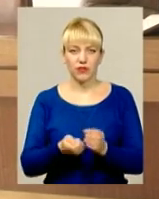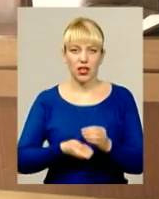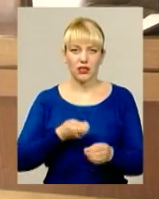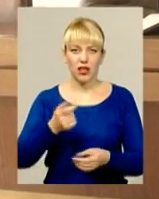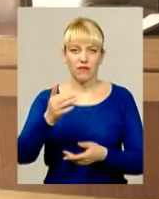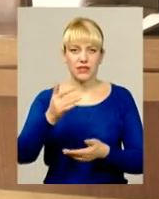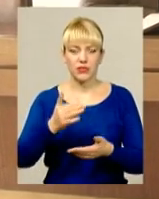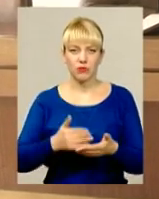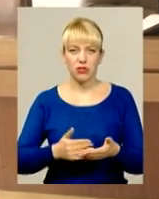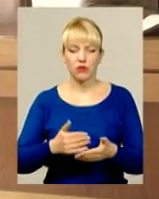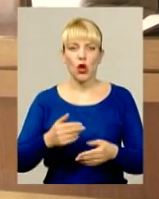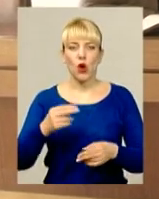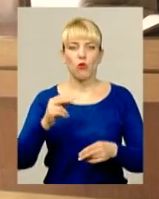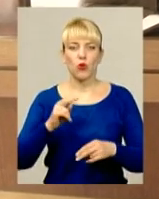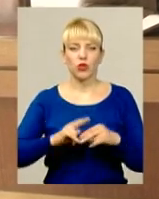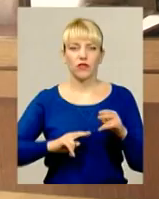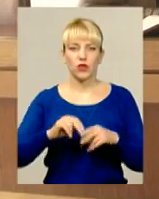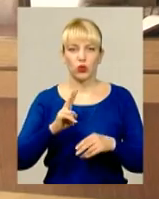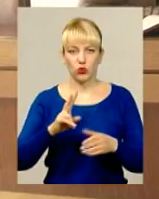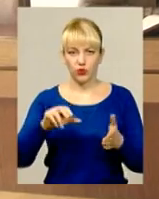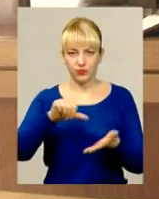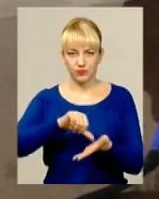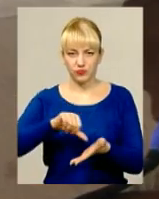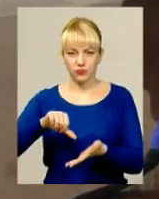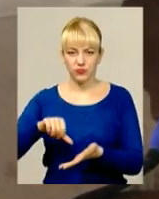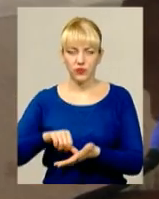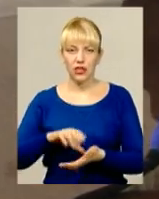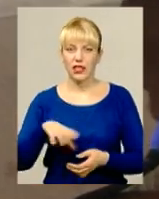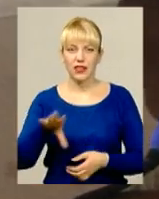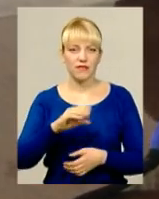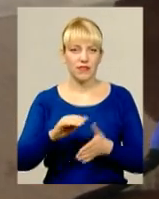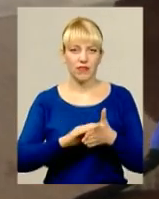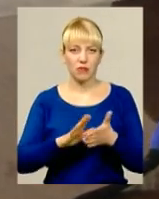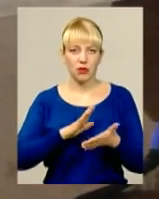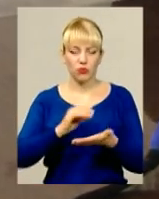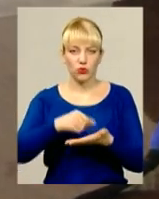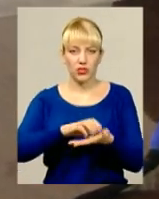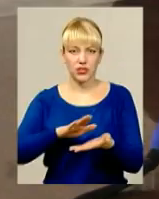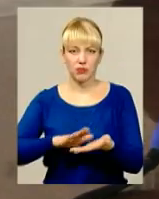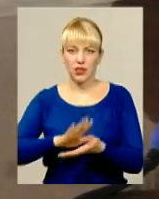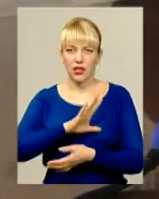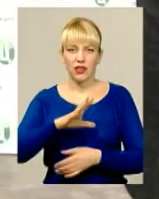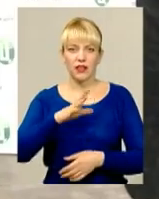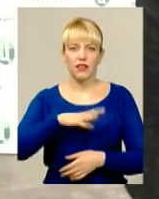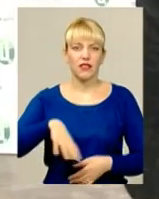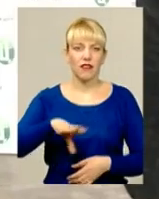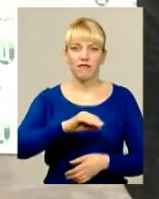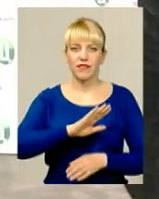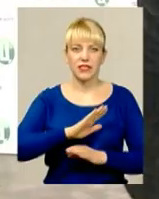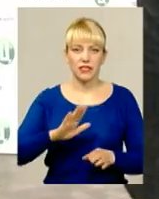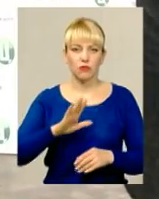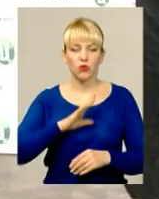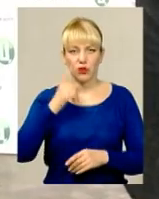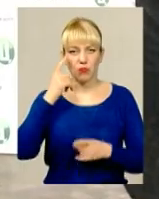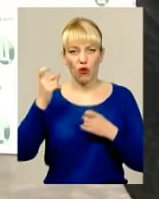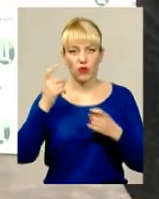будівництва. Проте не усі прізвища там були зафіксовані. І не усі повідомлені про створення кооперативу. Це вже був зовсім